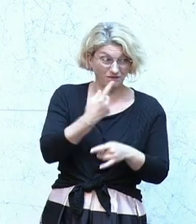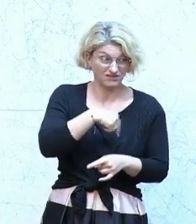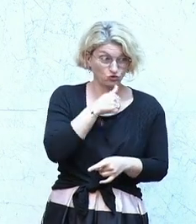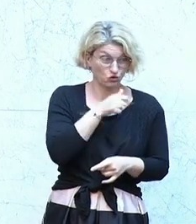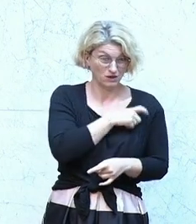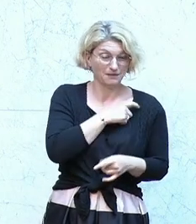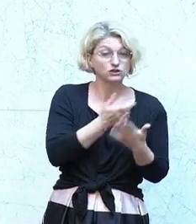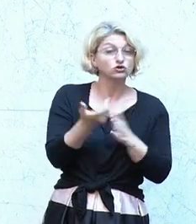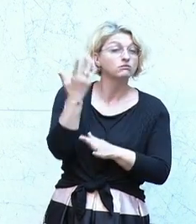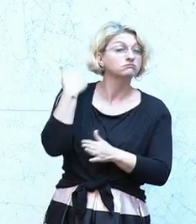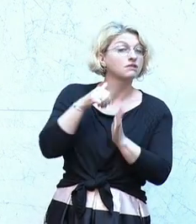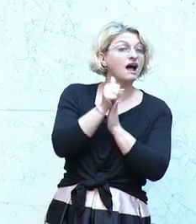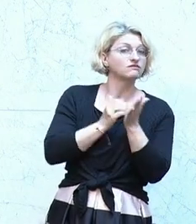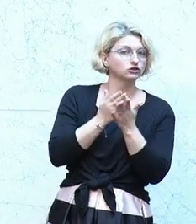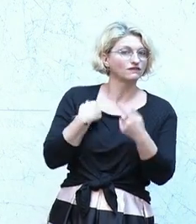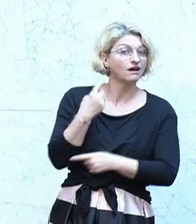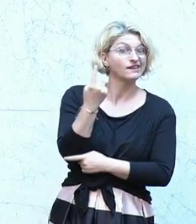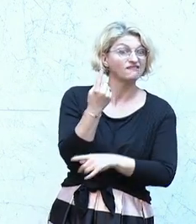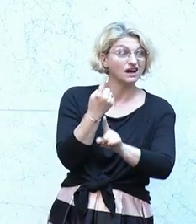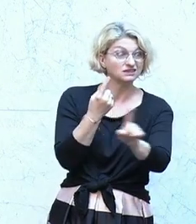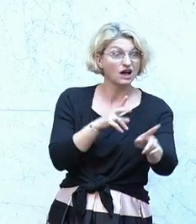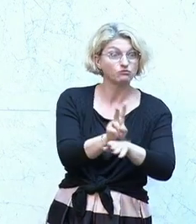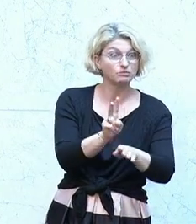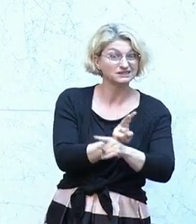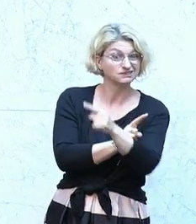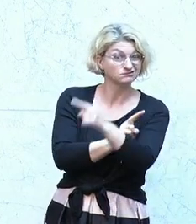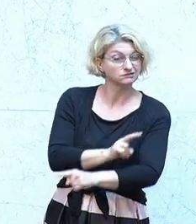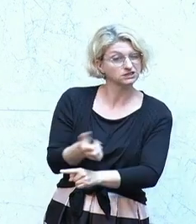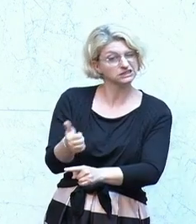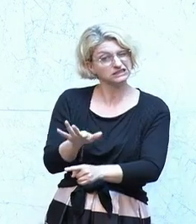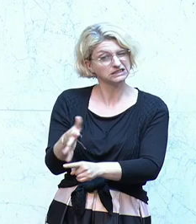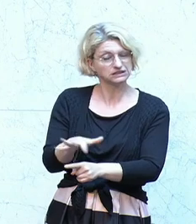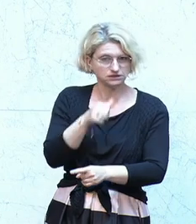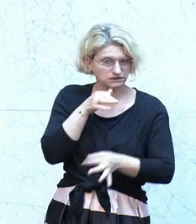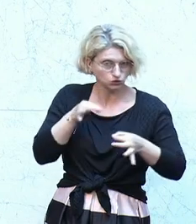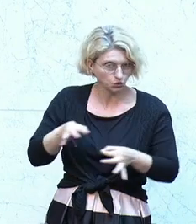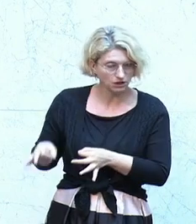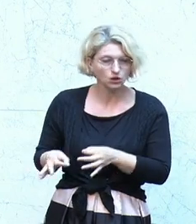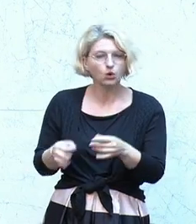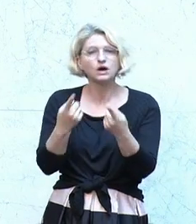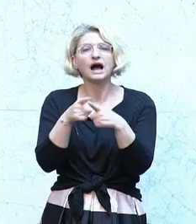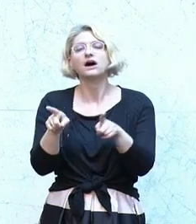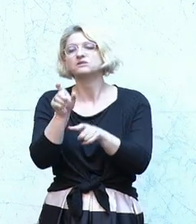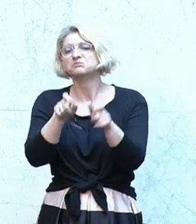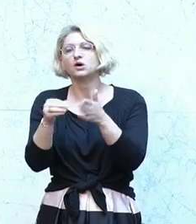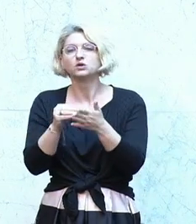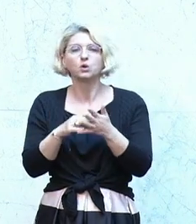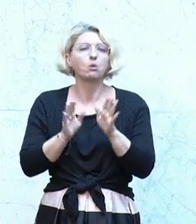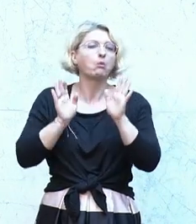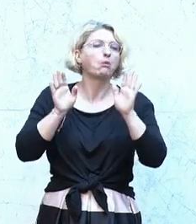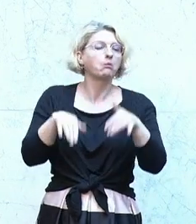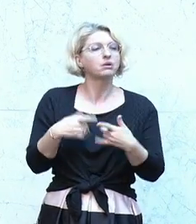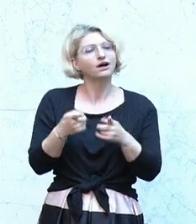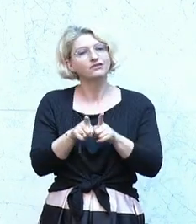Anfang an gewarnt haben, Achtung, da stimmt irgendwas nicht, während andere sich noch über Jahre auf Society